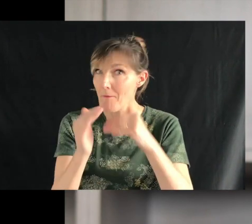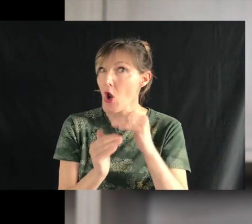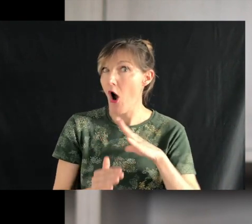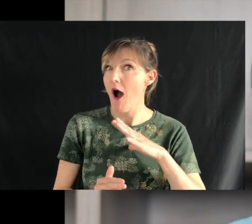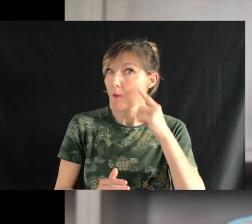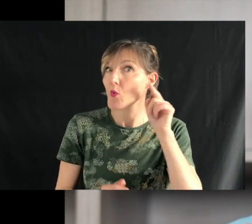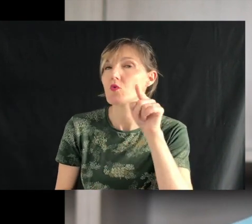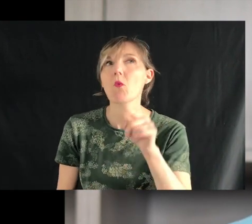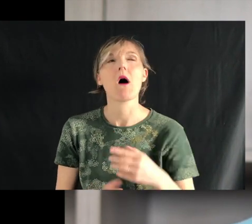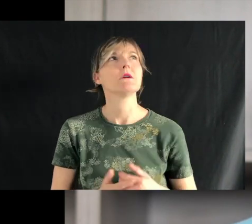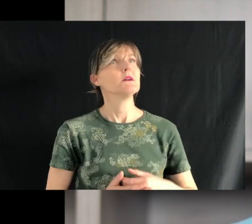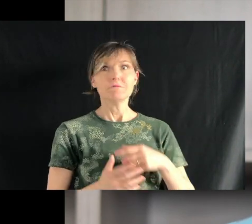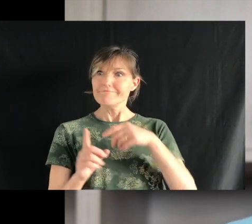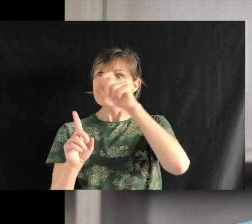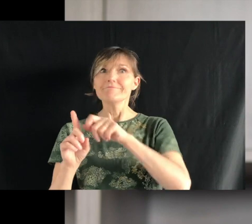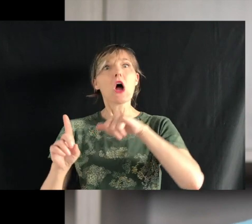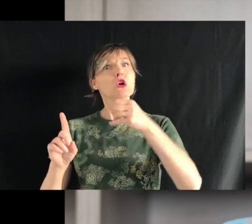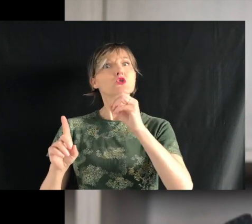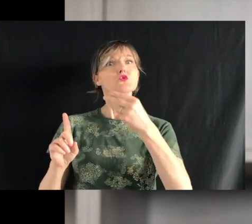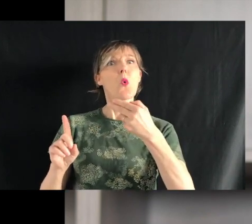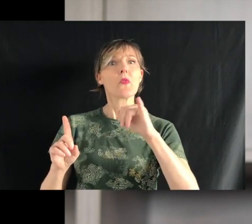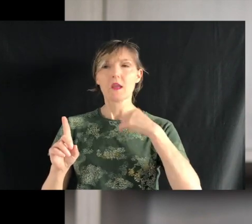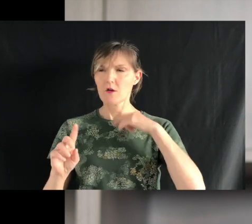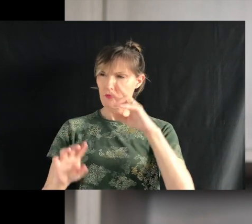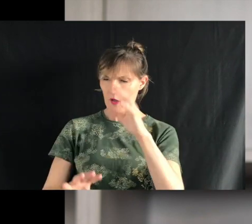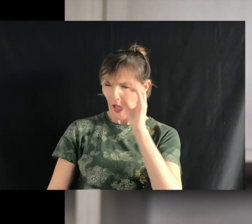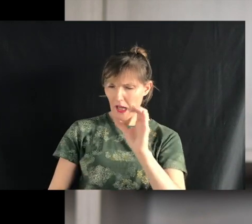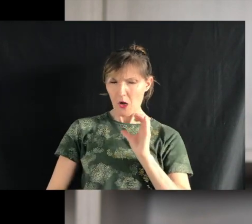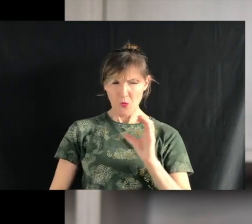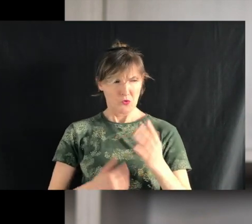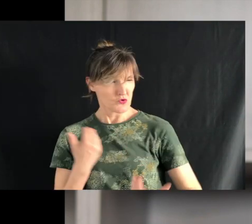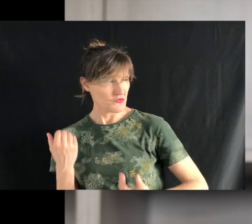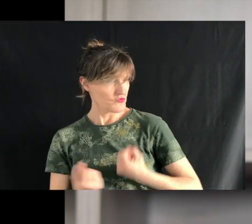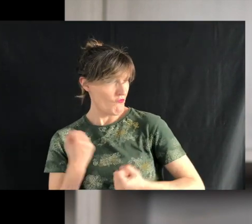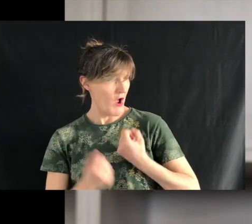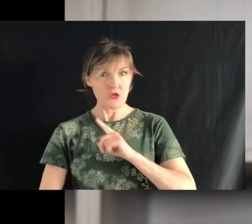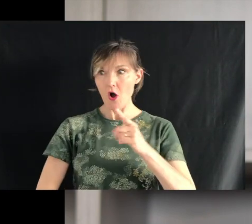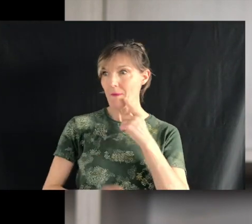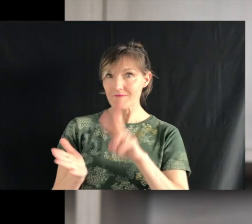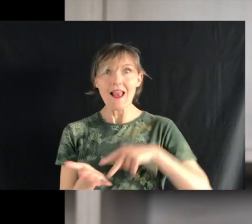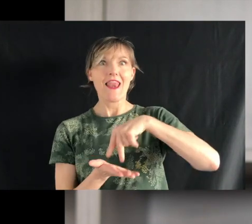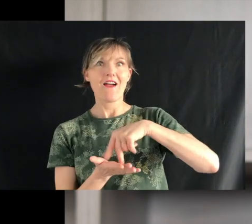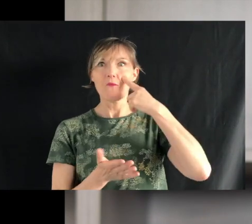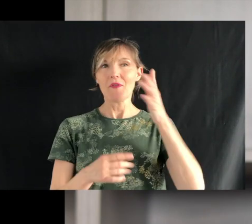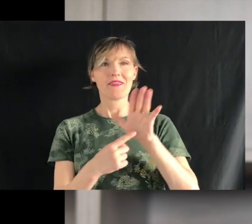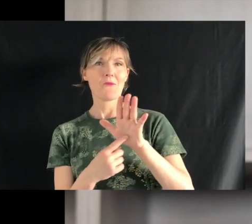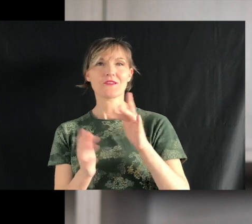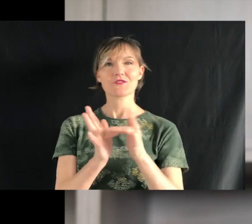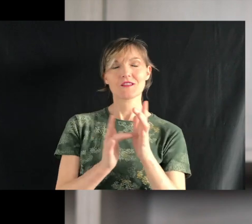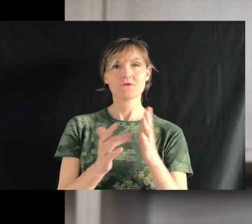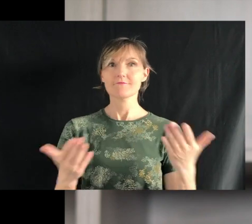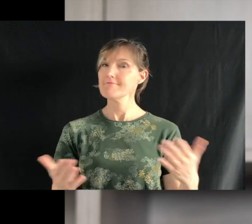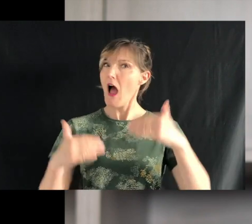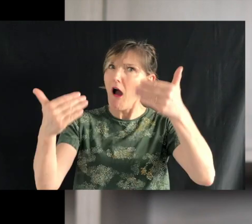pour toi. Dans son drame, elle n'a pas écouté à ses souffrances, mais elle s'est levée pour témoigner de Jésus.